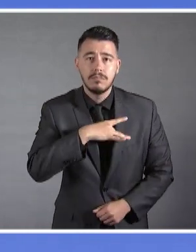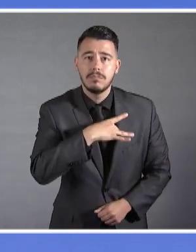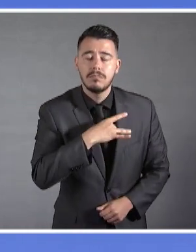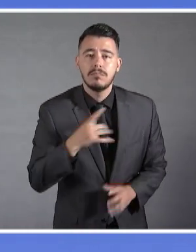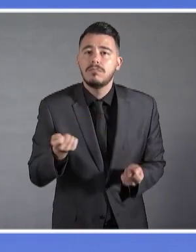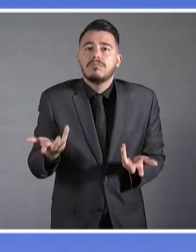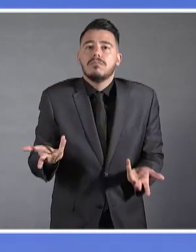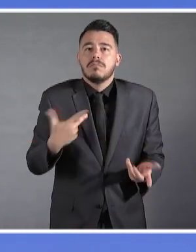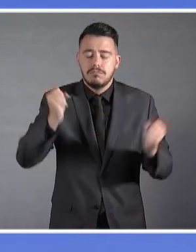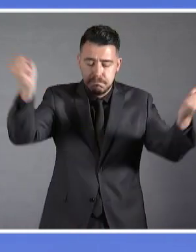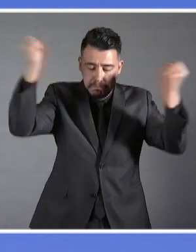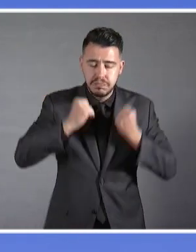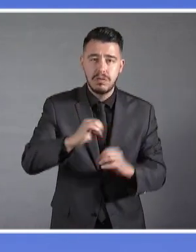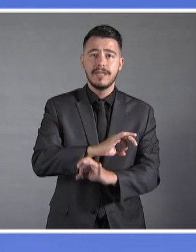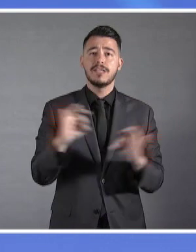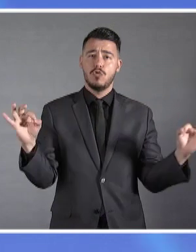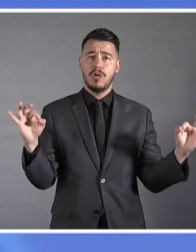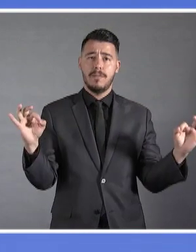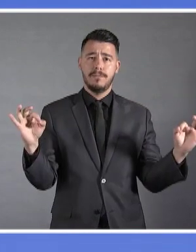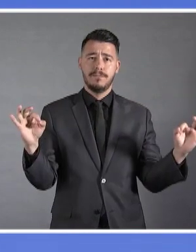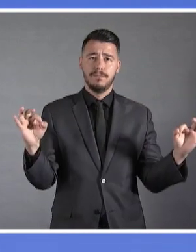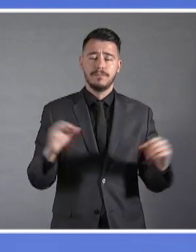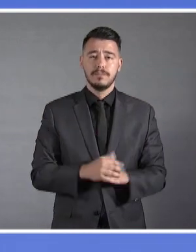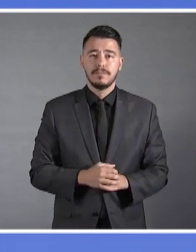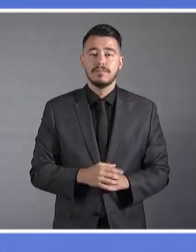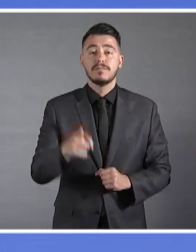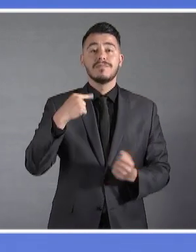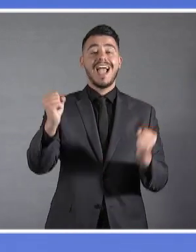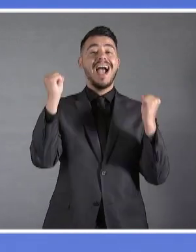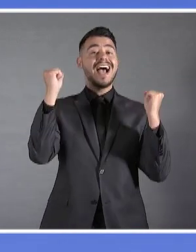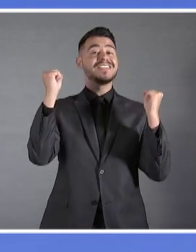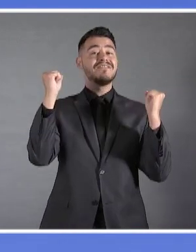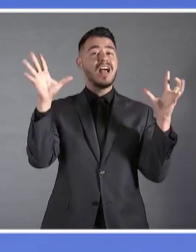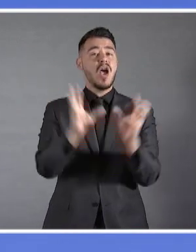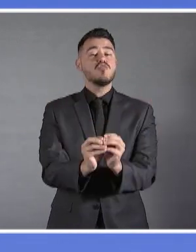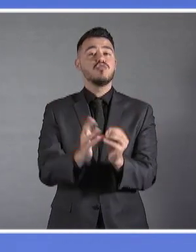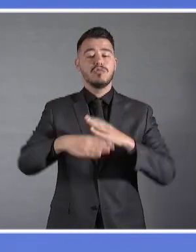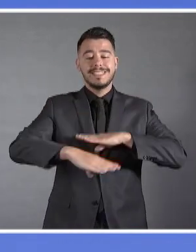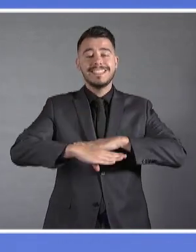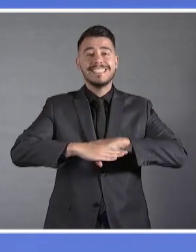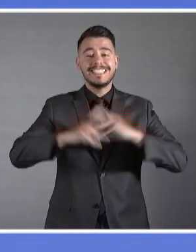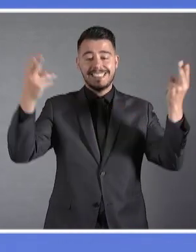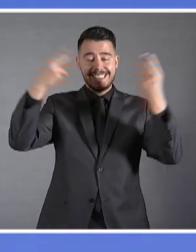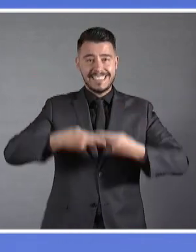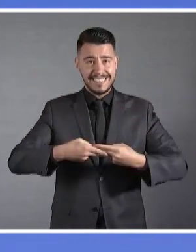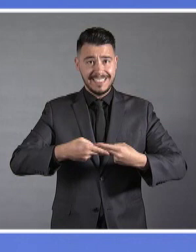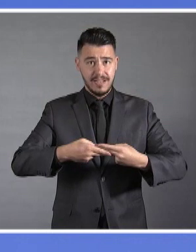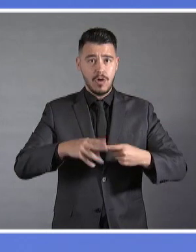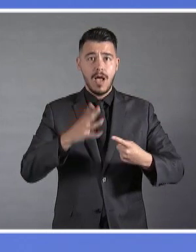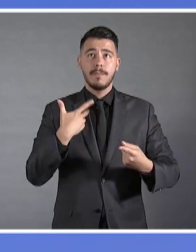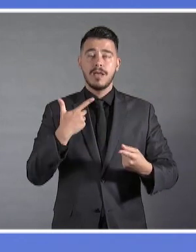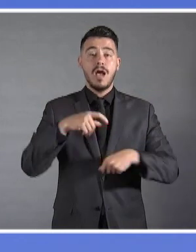Η περιφερειακή ασφάλεια είναι πλέον προτεραιότητα για όλες τις ευρωπαϊκές χώρες